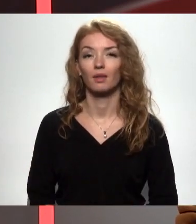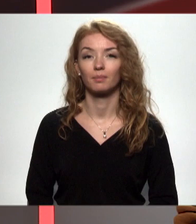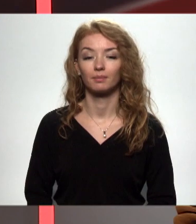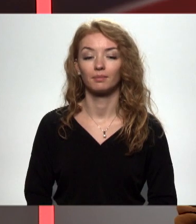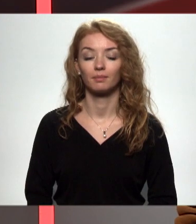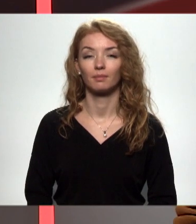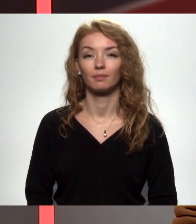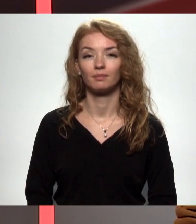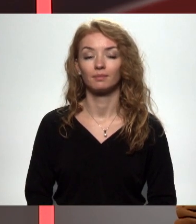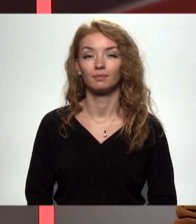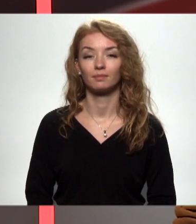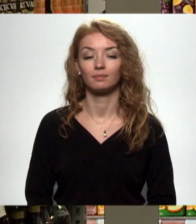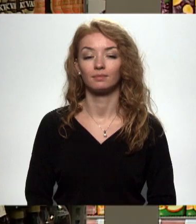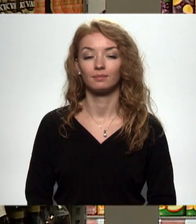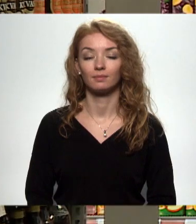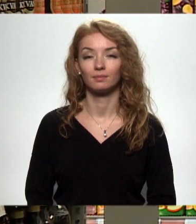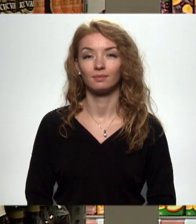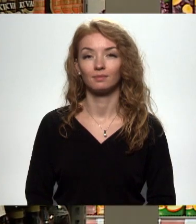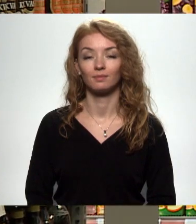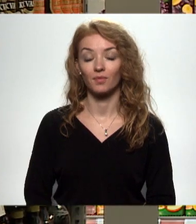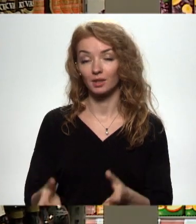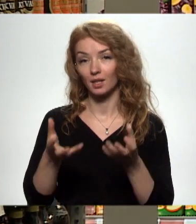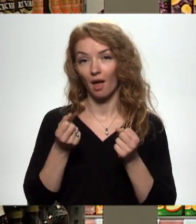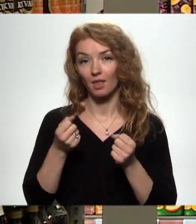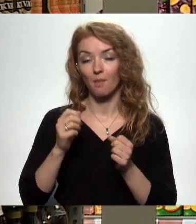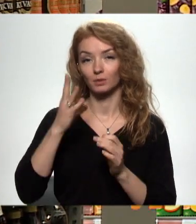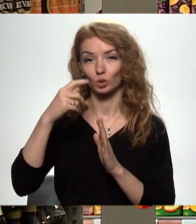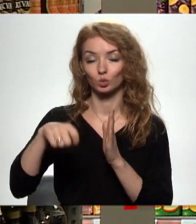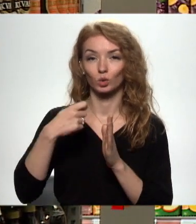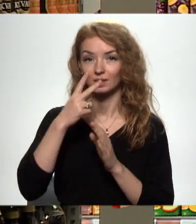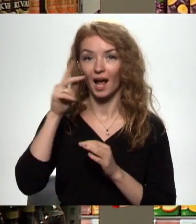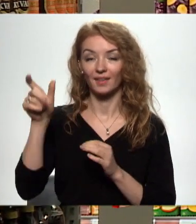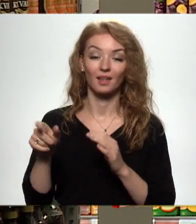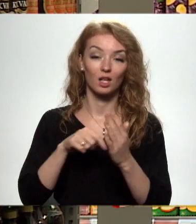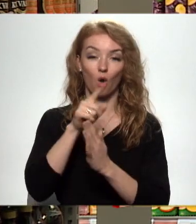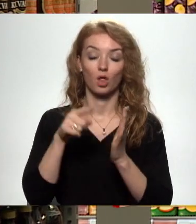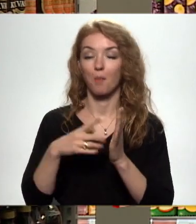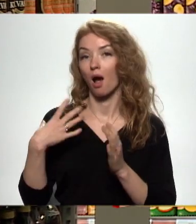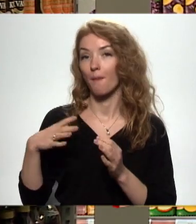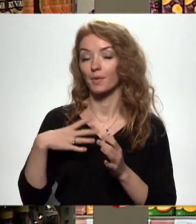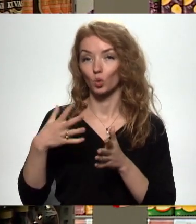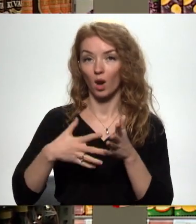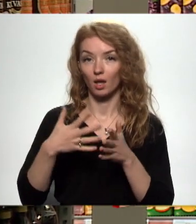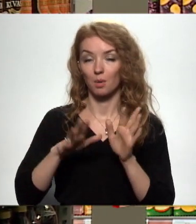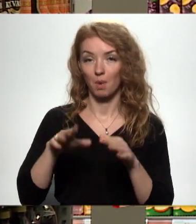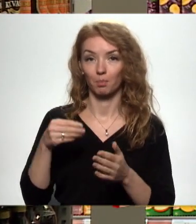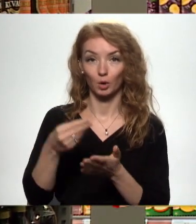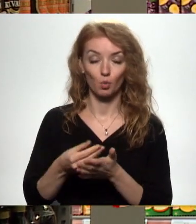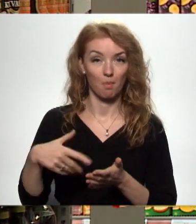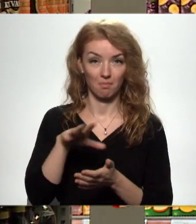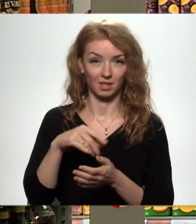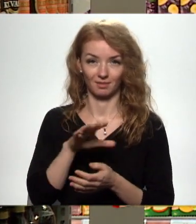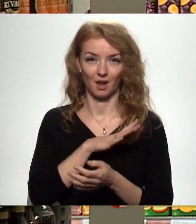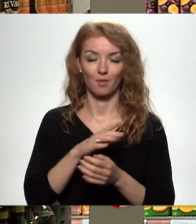atbildēm devās Kristaps Furiņš. Saņēmām raidījumu 4. studiju skatītāju jautājumu, kāpēc noreģinoties par pirkumiem, mēs